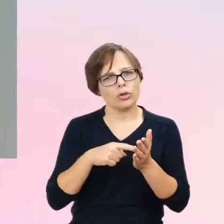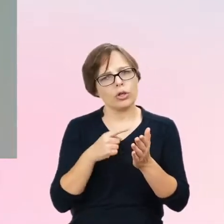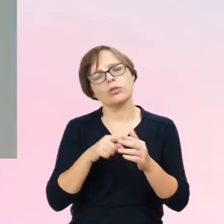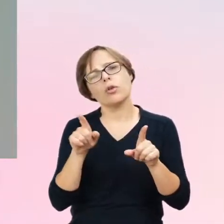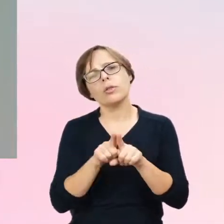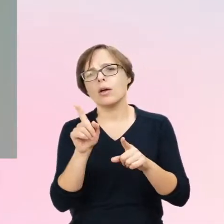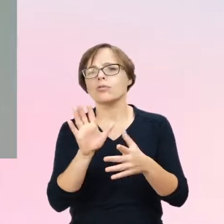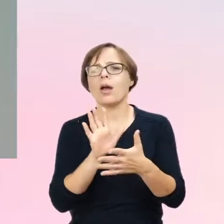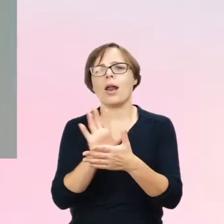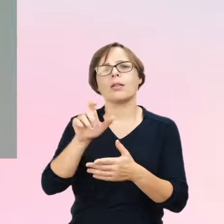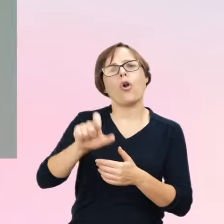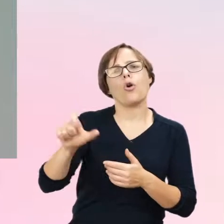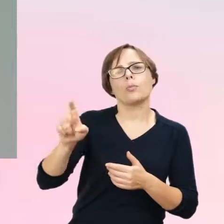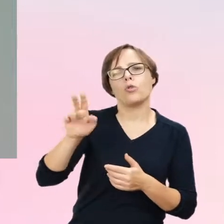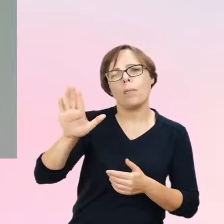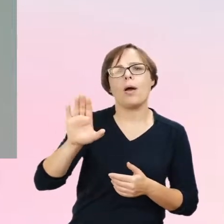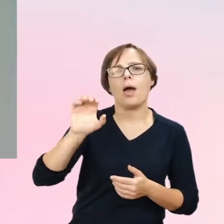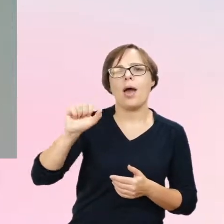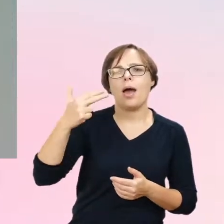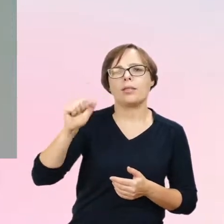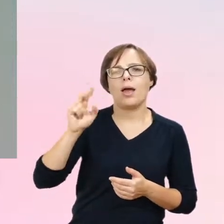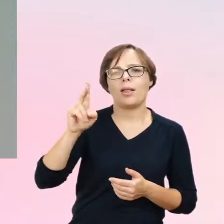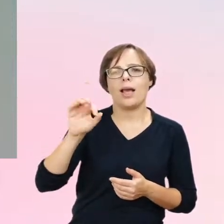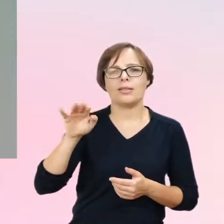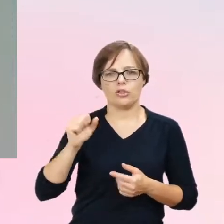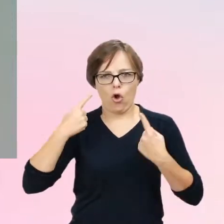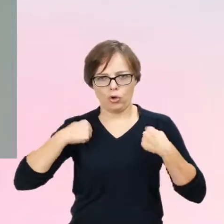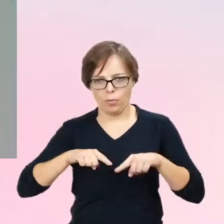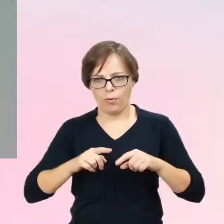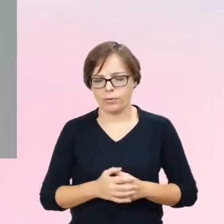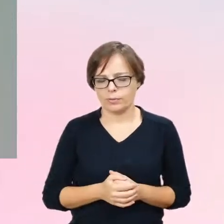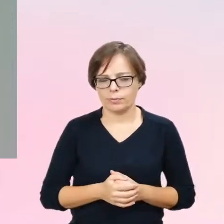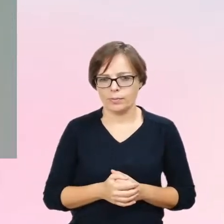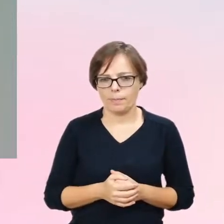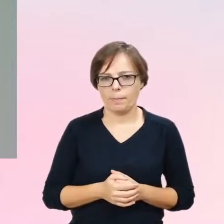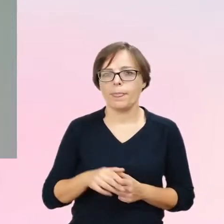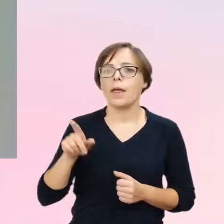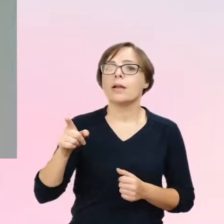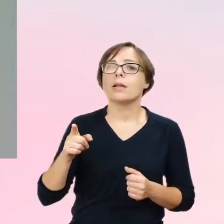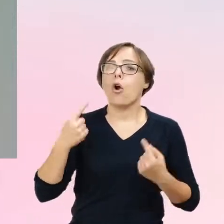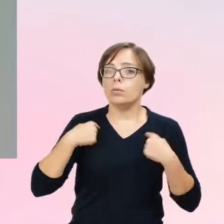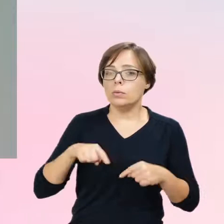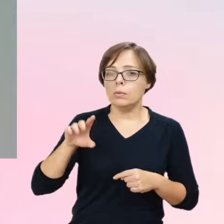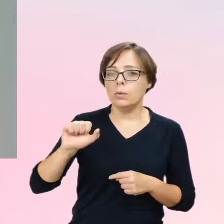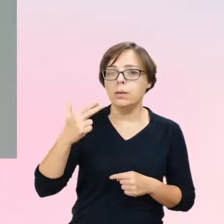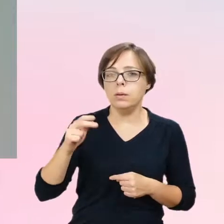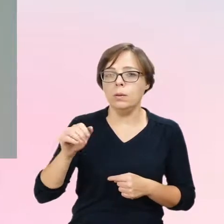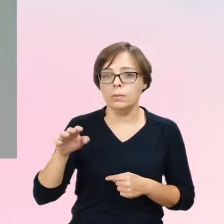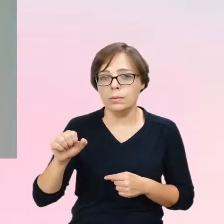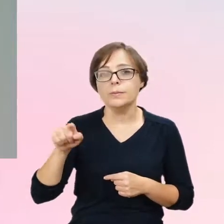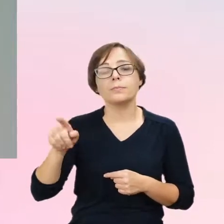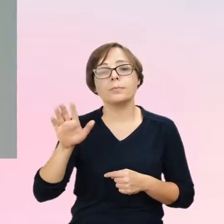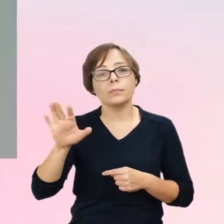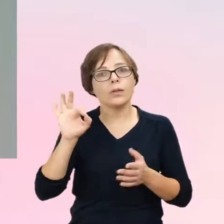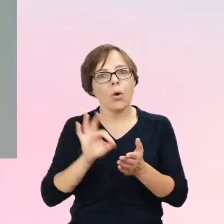osobowością anankastyczną. Osobowość anankastyczna w sytuacji, kiedy taka osoba zderza się z jakimiś stresorami ma